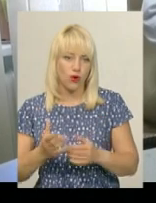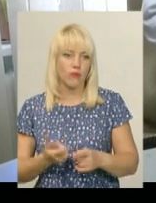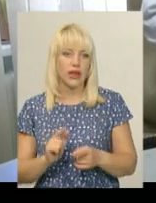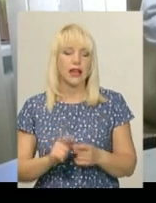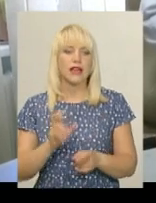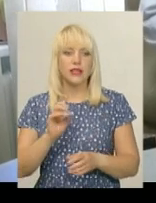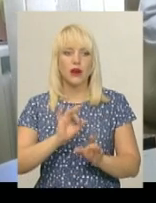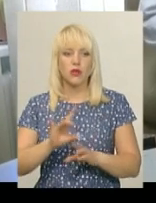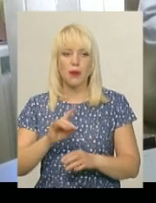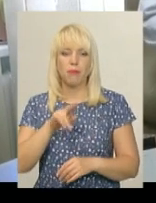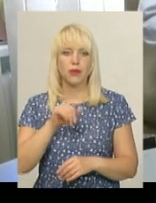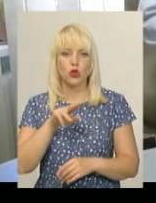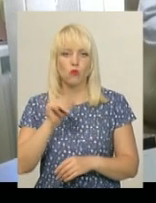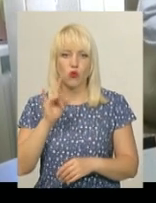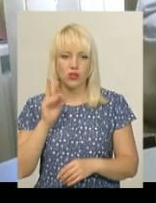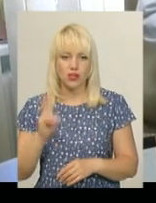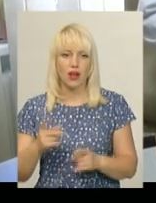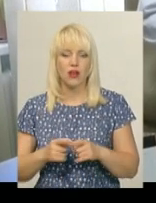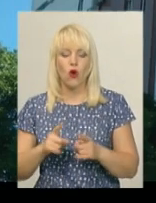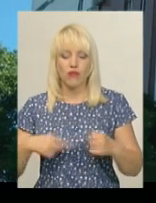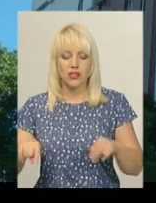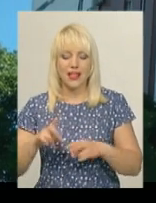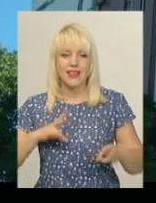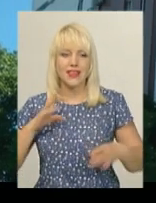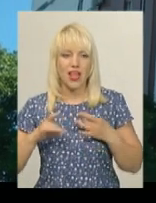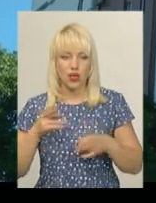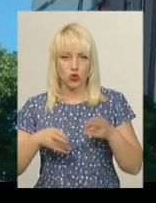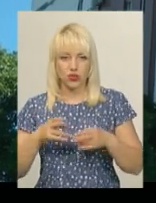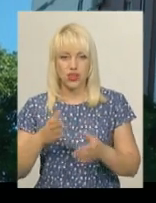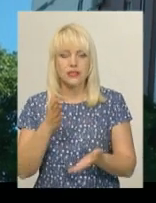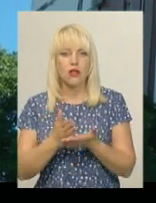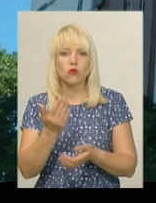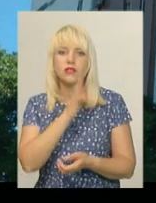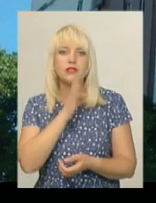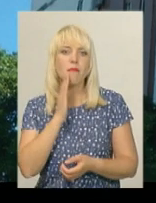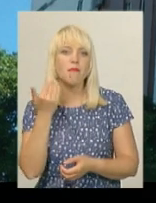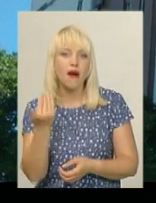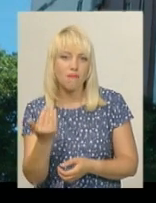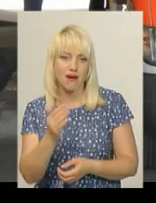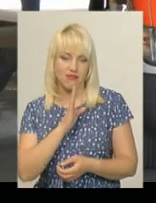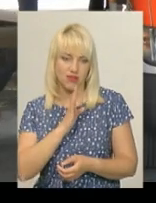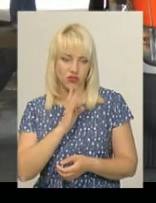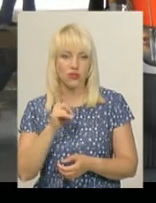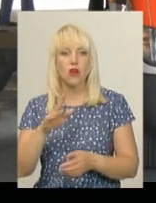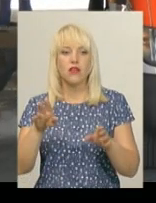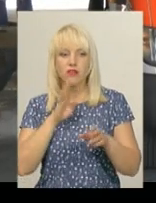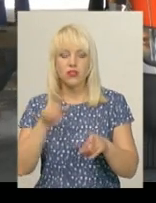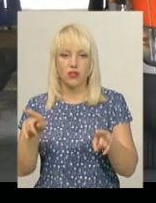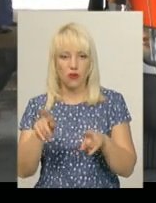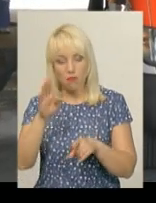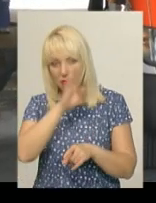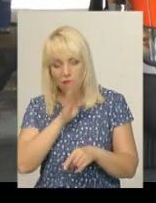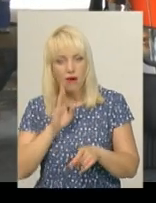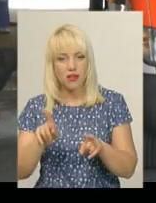Підмурняк, у відділенні нейрохірургії Хмельницької обласної лікарні знаходиться і мама 11-річної дитини. У неї закрита черепно-мозкова травма.